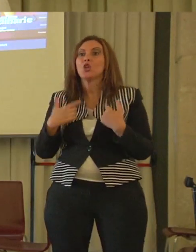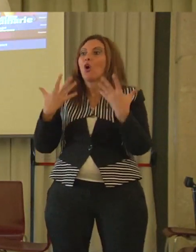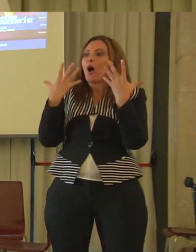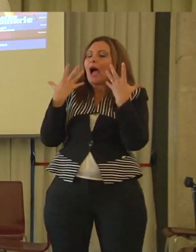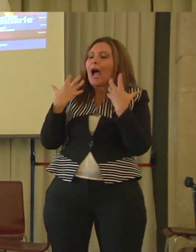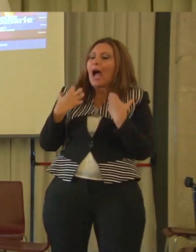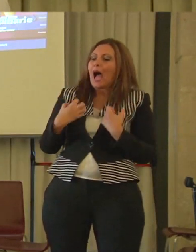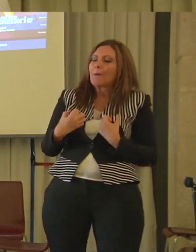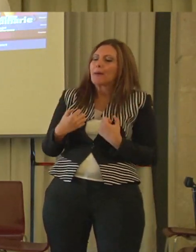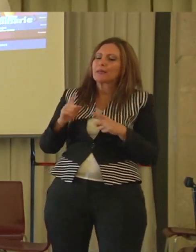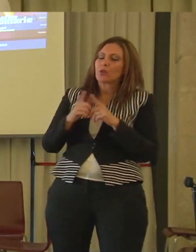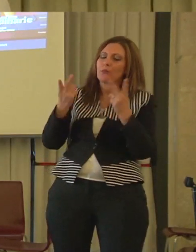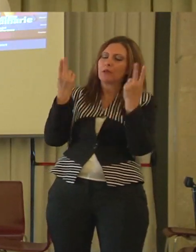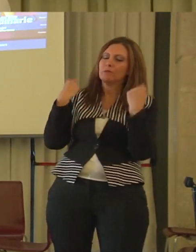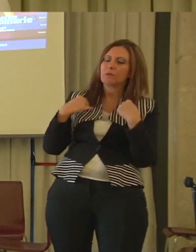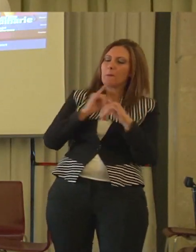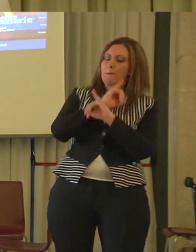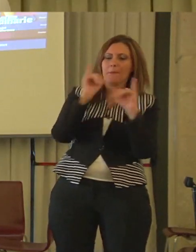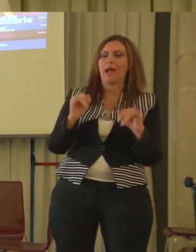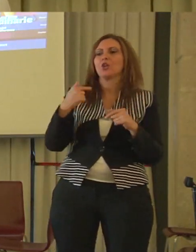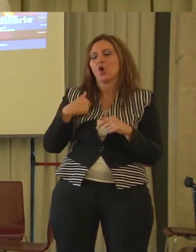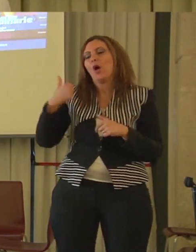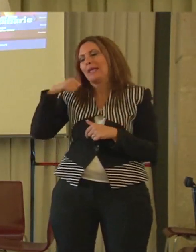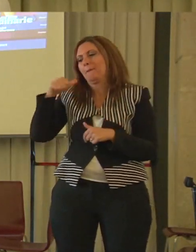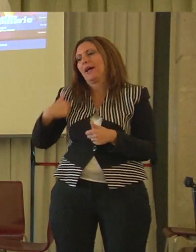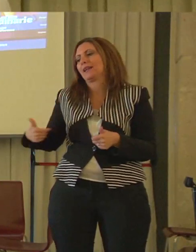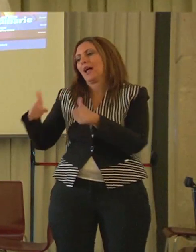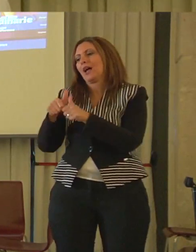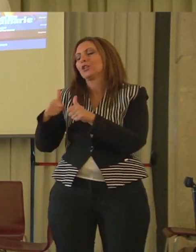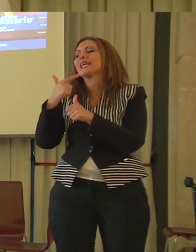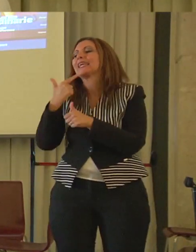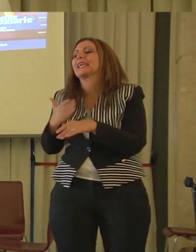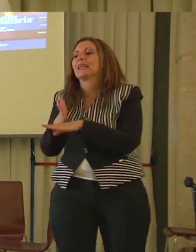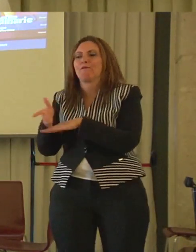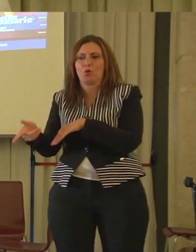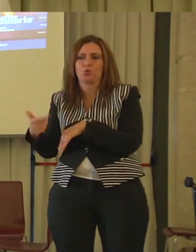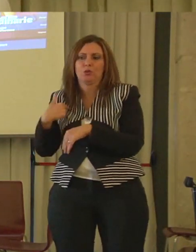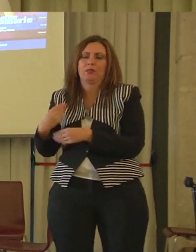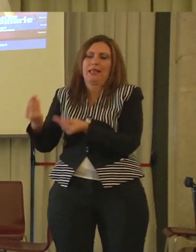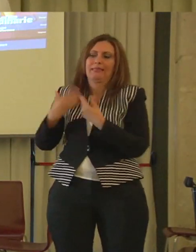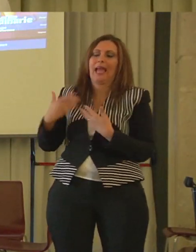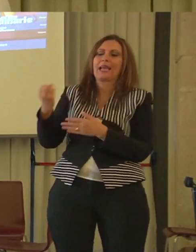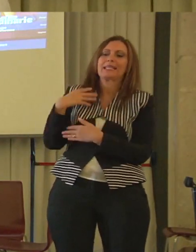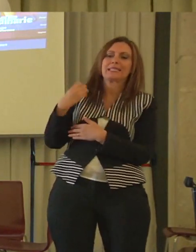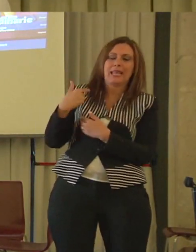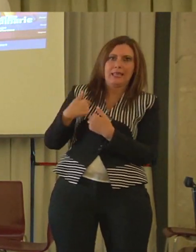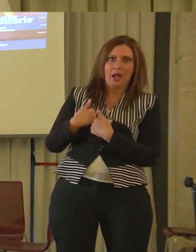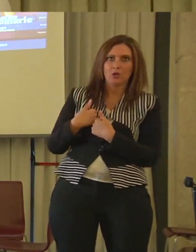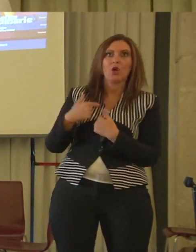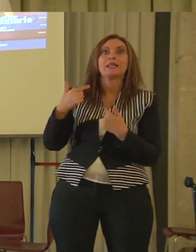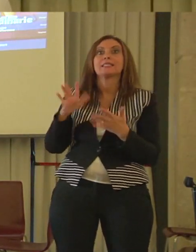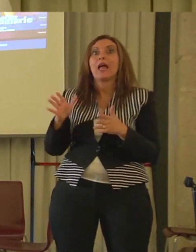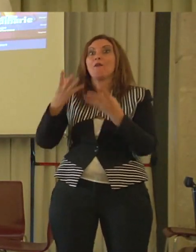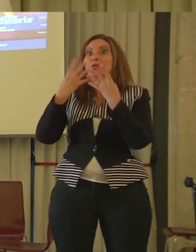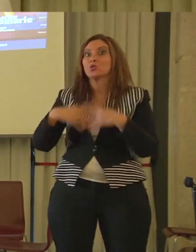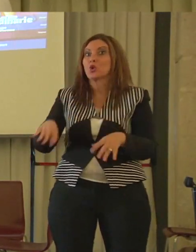dai nostri infortunati. In questo so di non essere sola, perché sola non andrei da nessuna parte. Se tutto ha